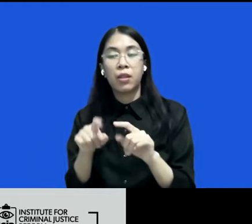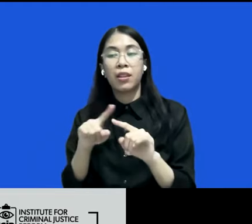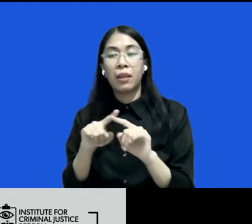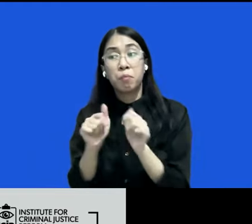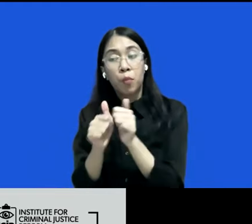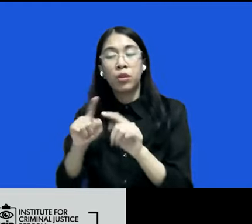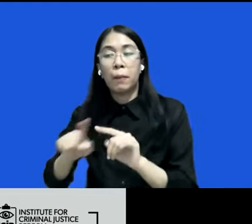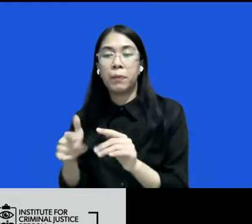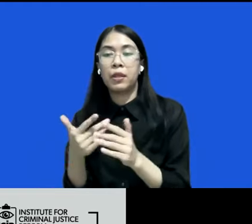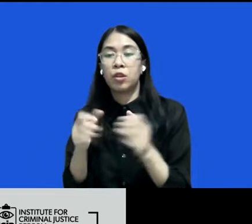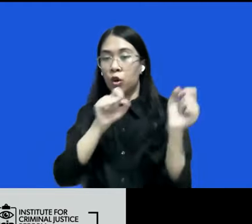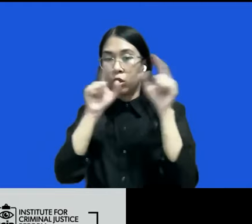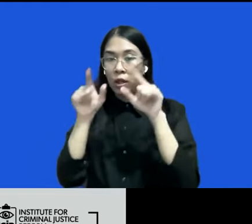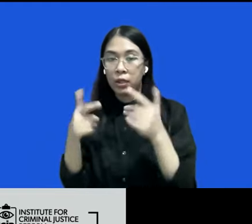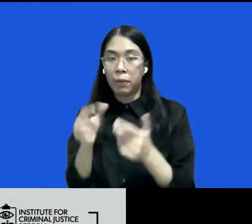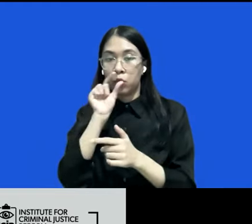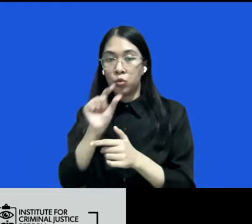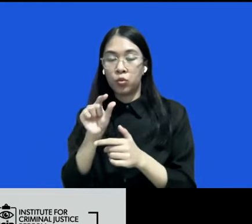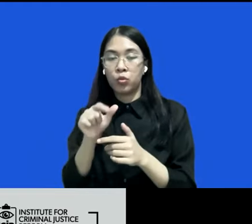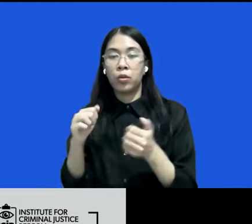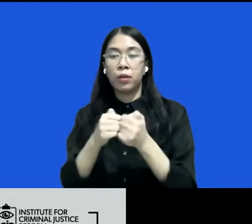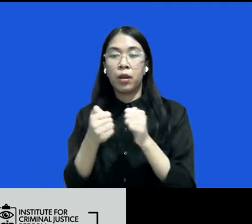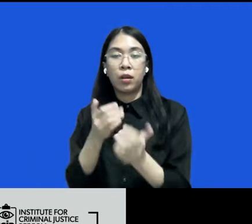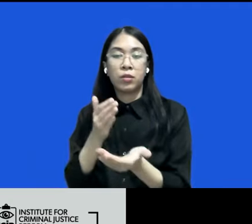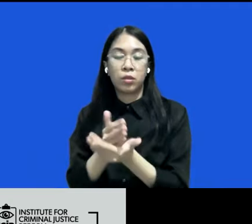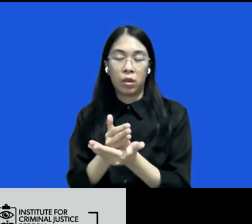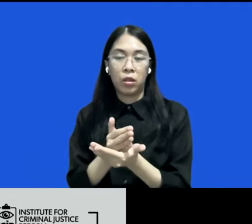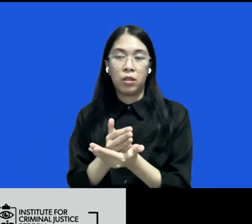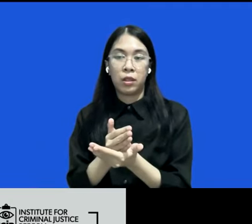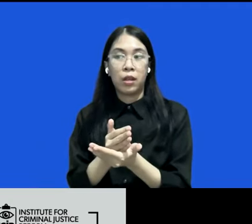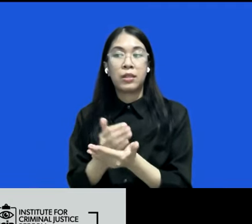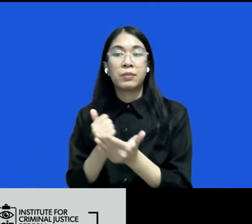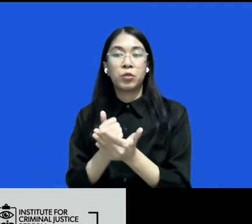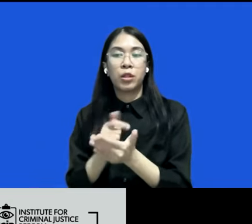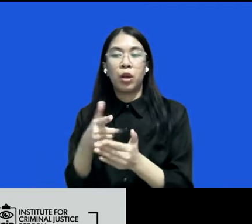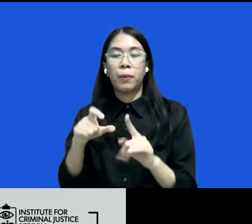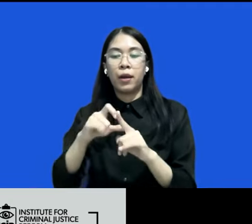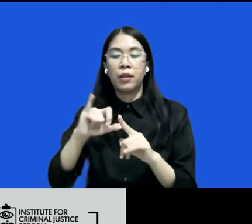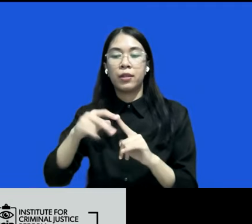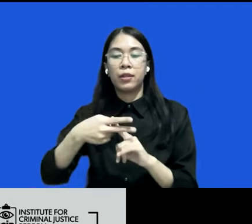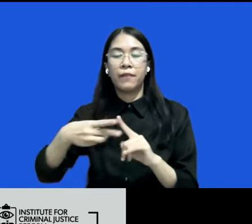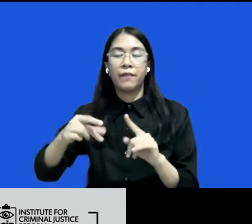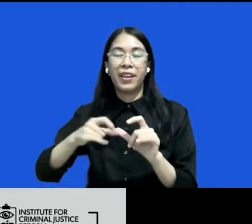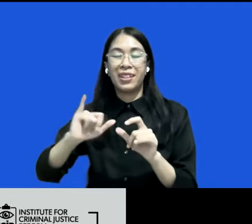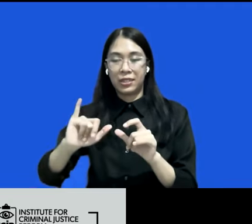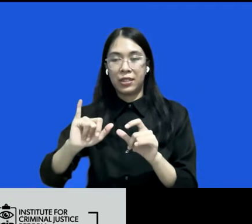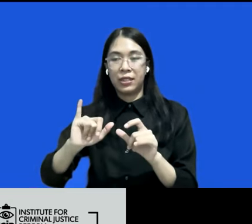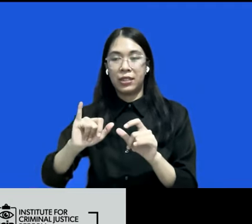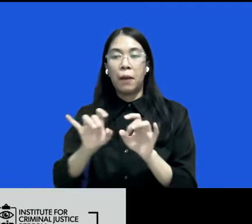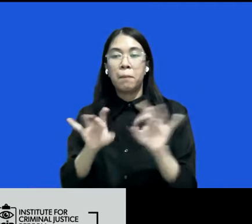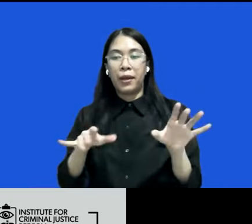RJ-nya adalah untuk menghentikan perkara yang sifatnya dia sifatnya diversi dia berbeda dari sistem keadaan pidana